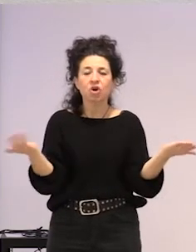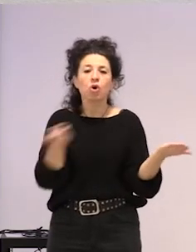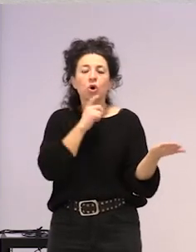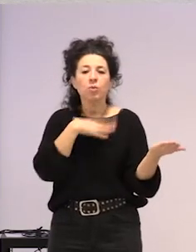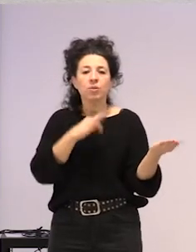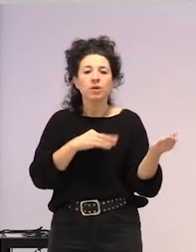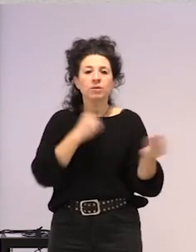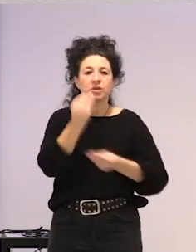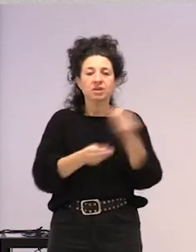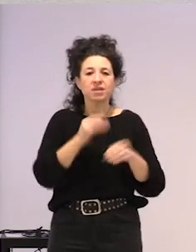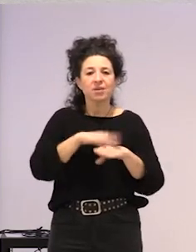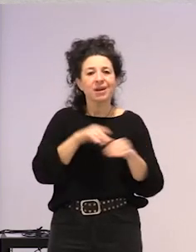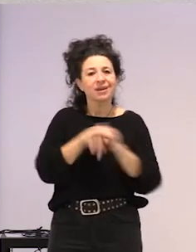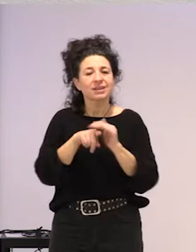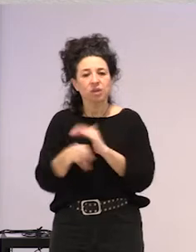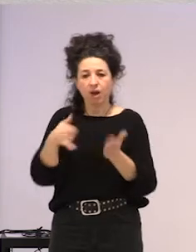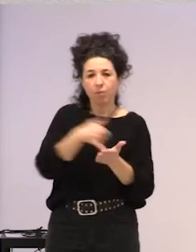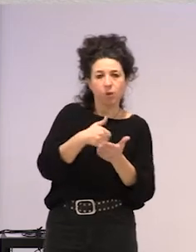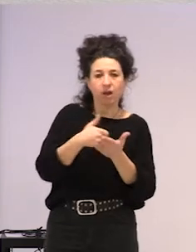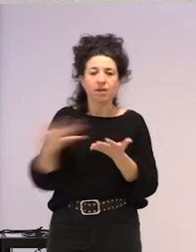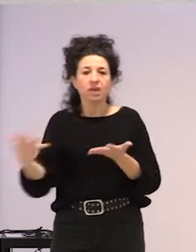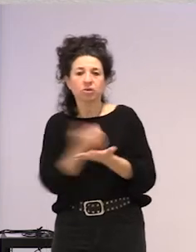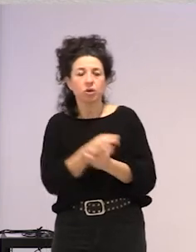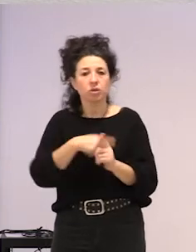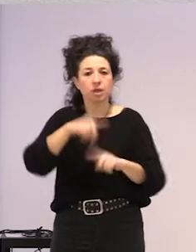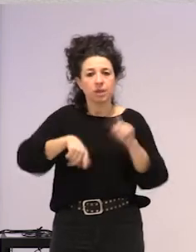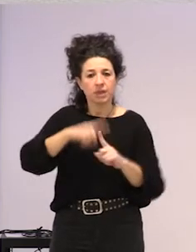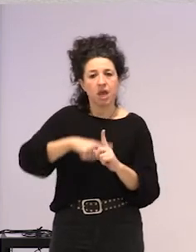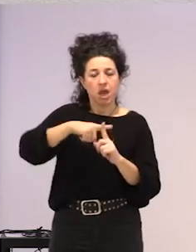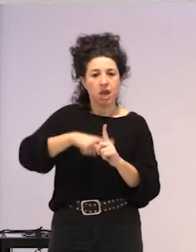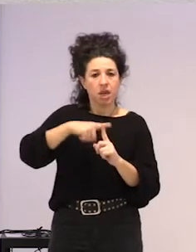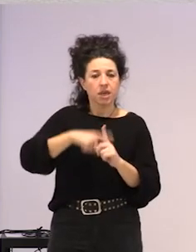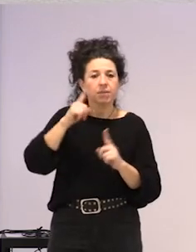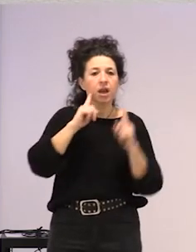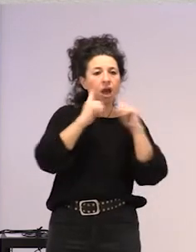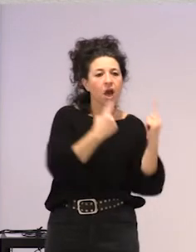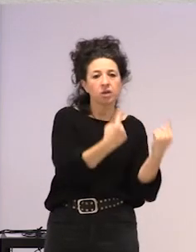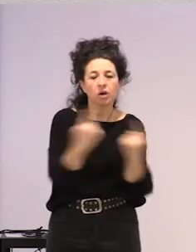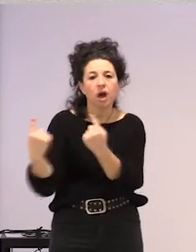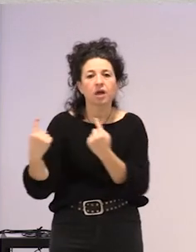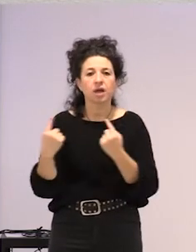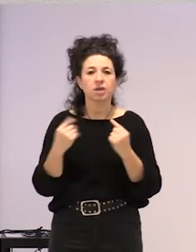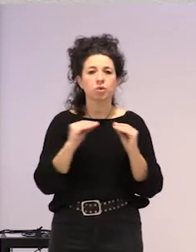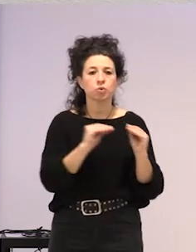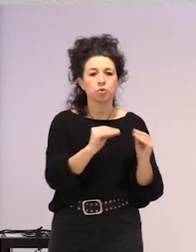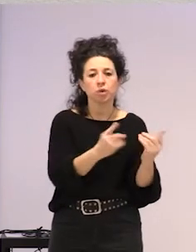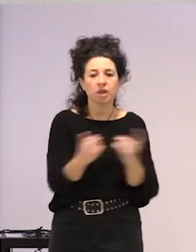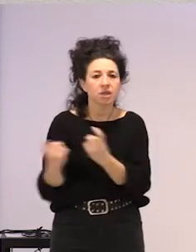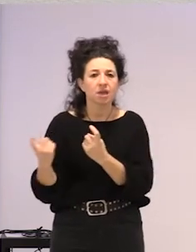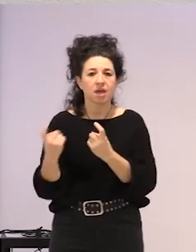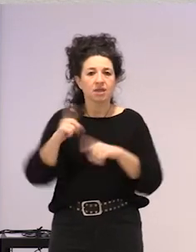zaurgarritasun hori kudeatzeko. Mai altuago batean, bajuago batean, ez? kasuistikaz berdinak kontutan hartzeko.